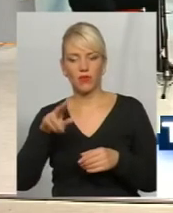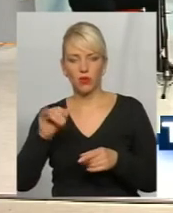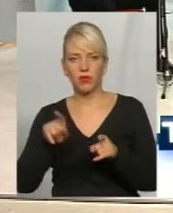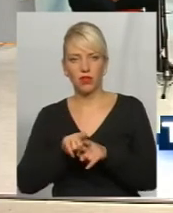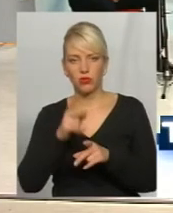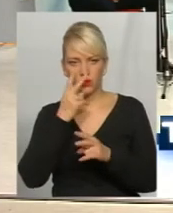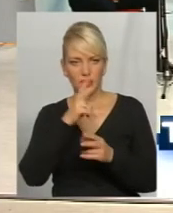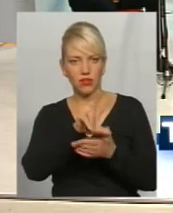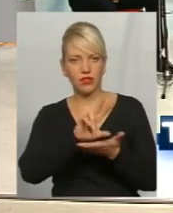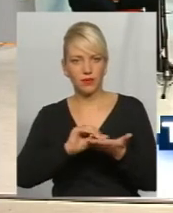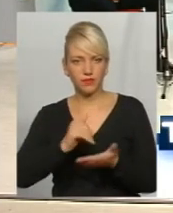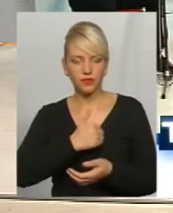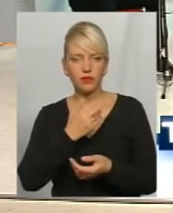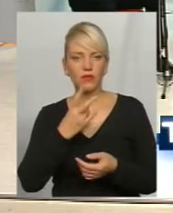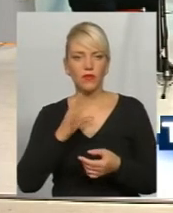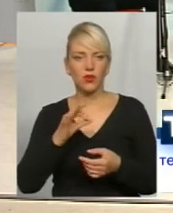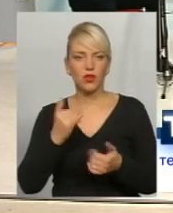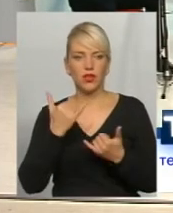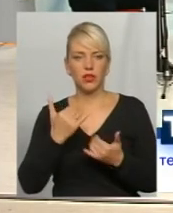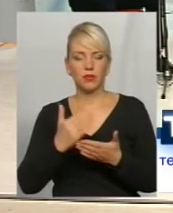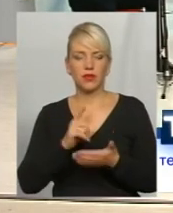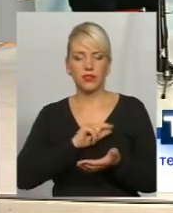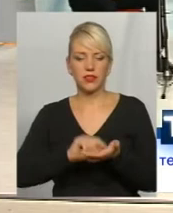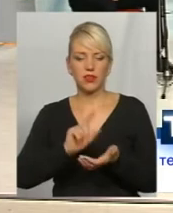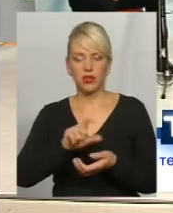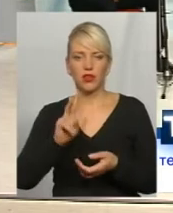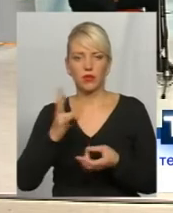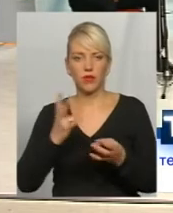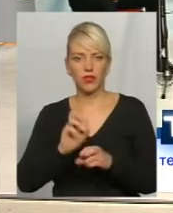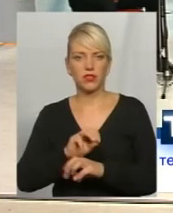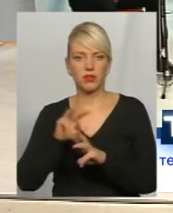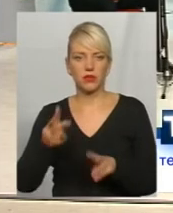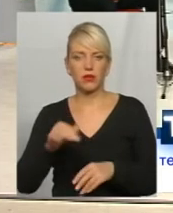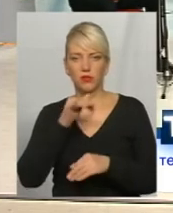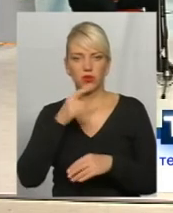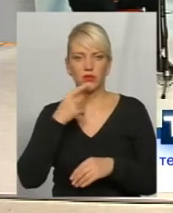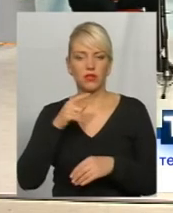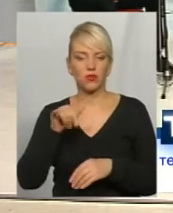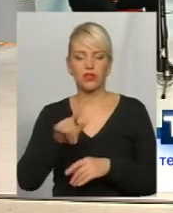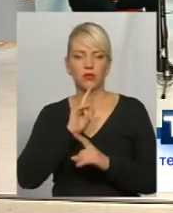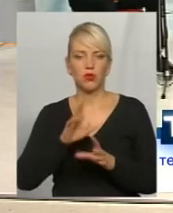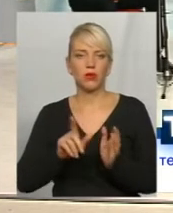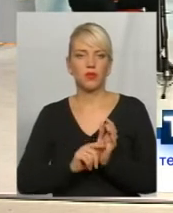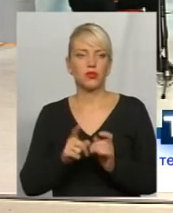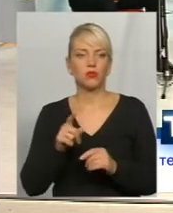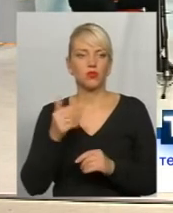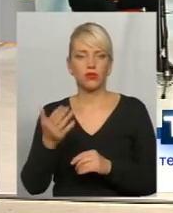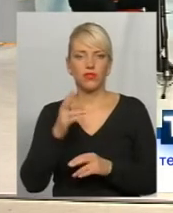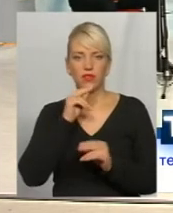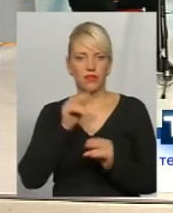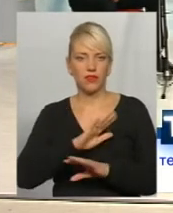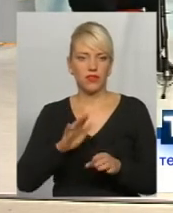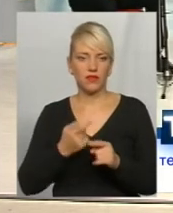Україна так само до цього дійде. Але, на жаль, сьогодні є пенсіонери, які ми маємо забезпечувати, і не можемо їм сказати, що у вас пенсії не буде, тому що вони не винні в цьому.